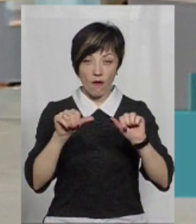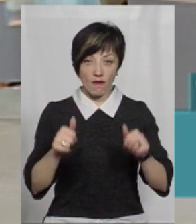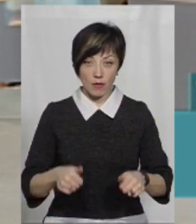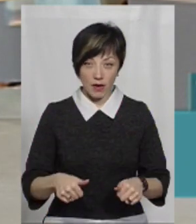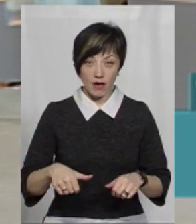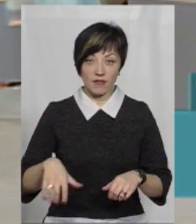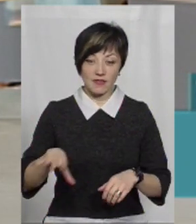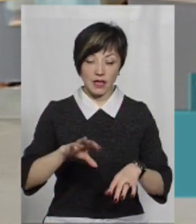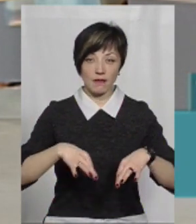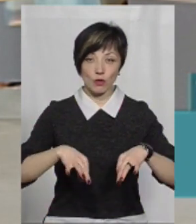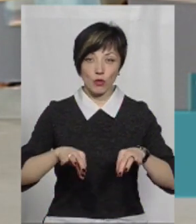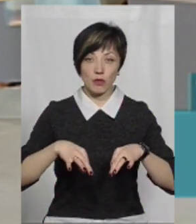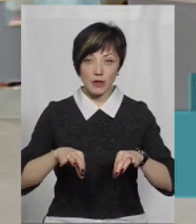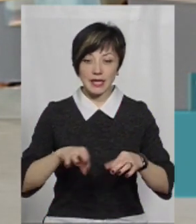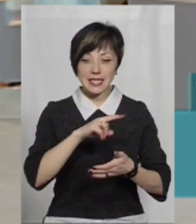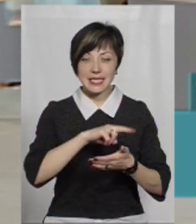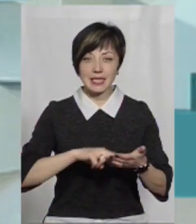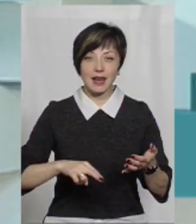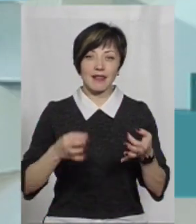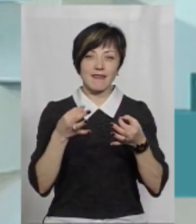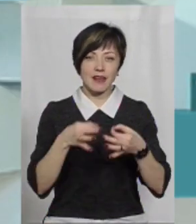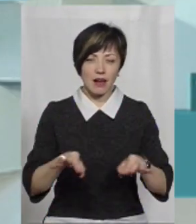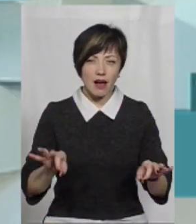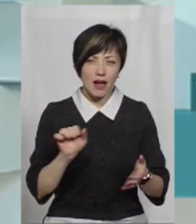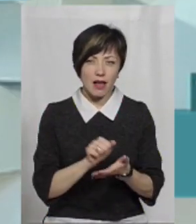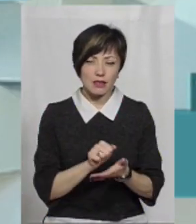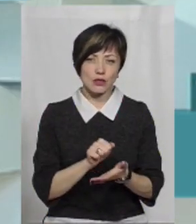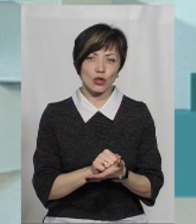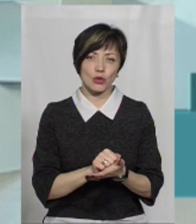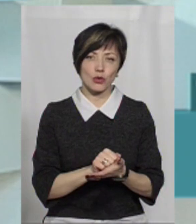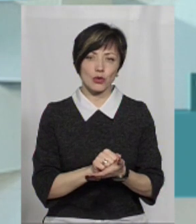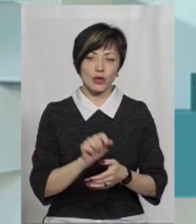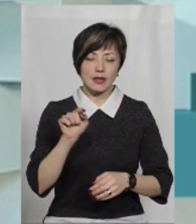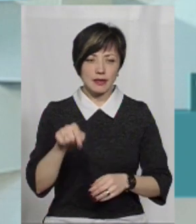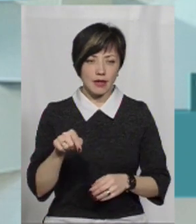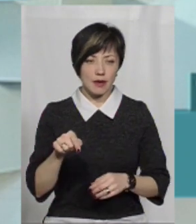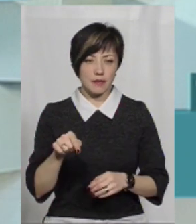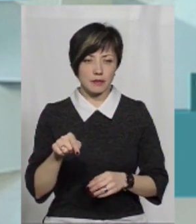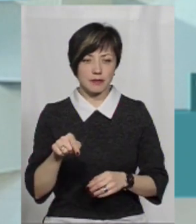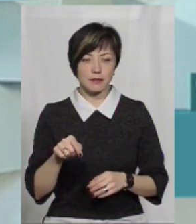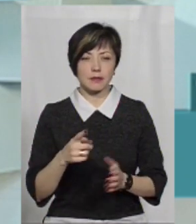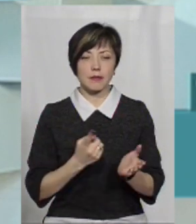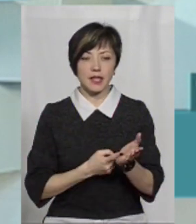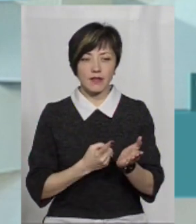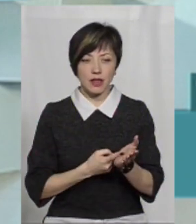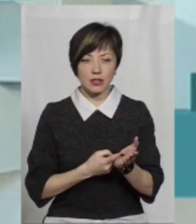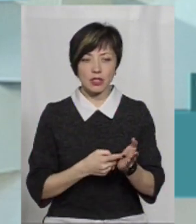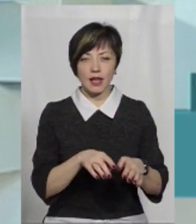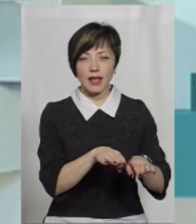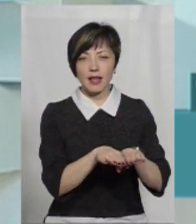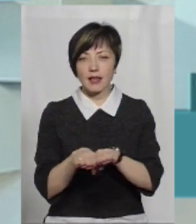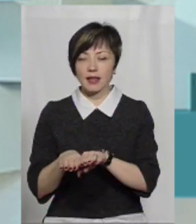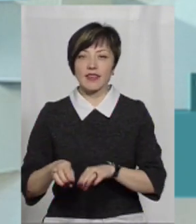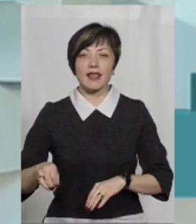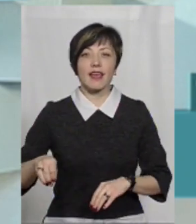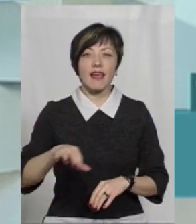всі автомобілі проходять сертифікацію, відповідно, там вже, скажімо так, підтверджується рівень Євро-2.